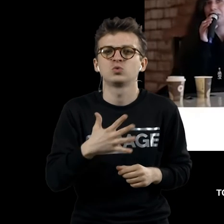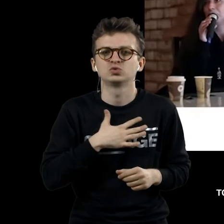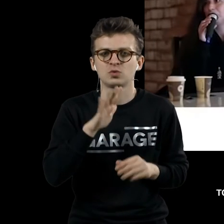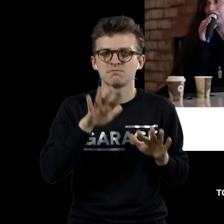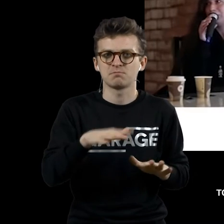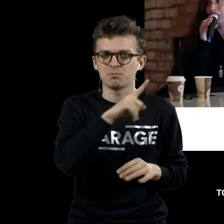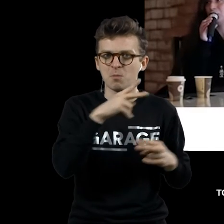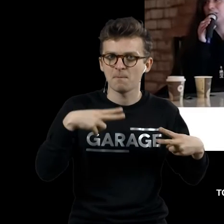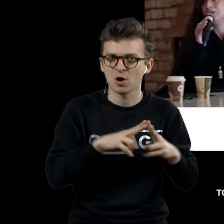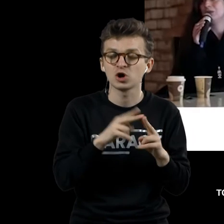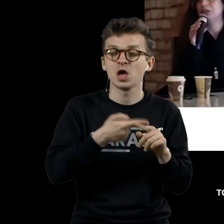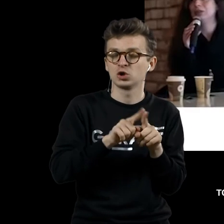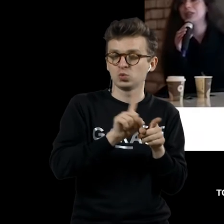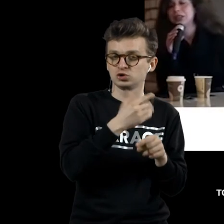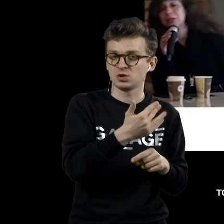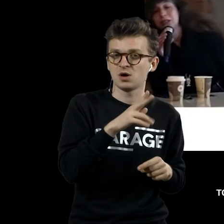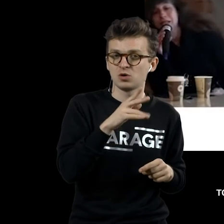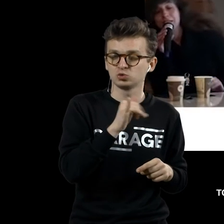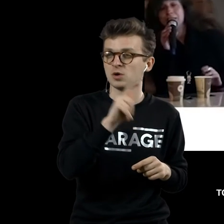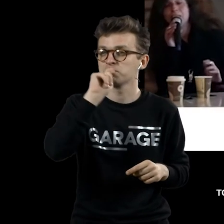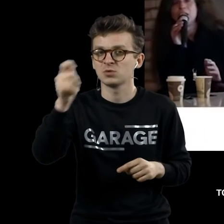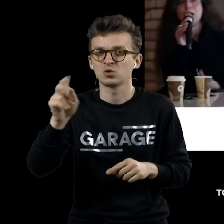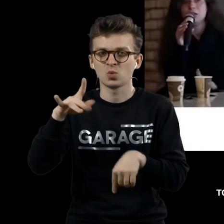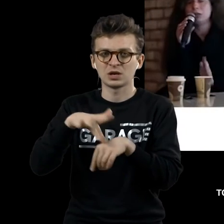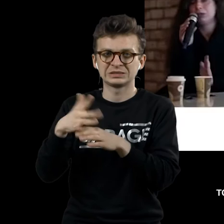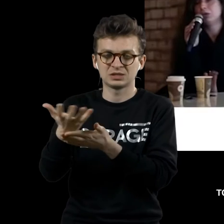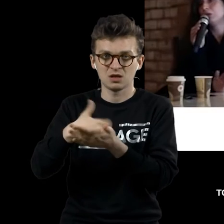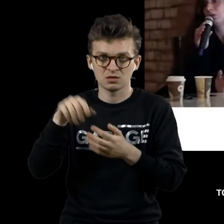произведение. Тоже подарок Дюшану его американским коллекционерам.